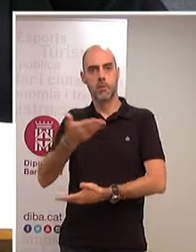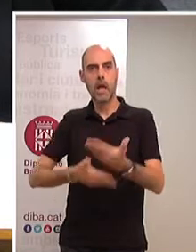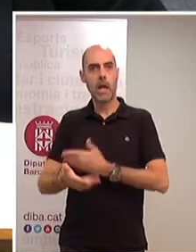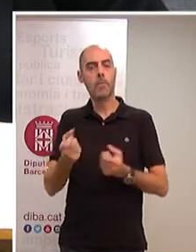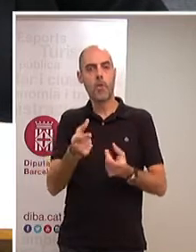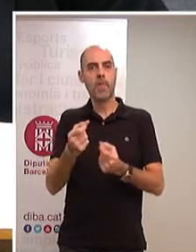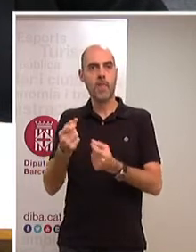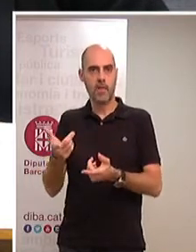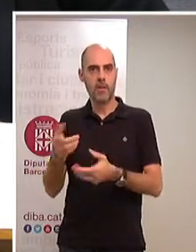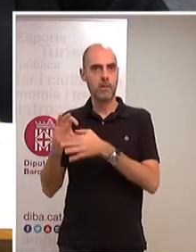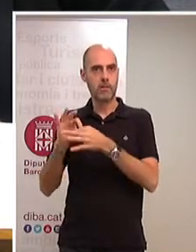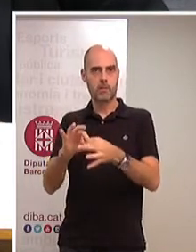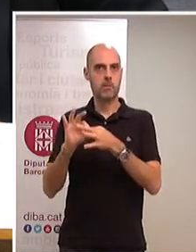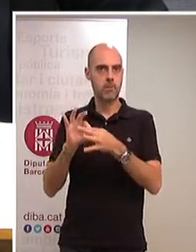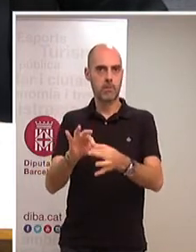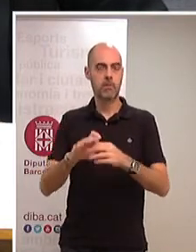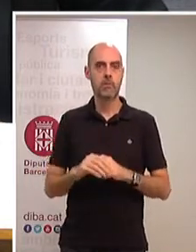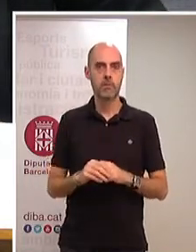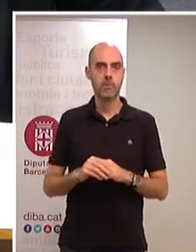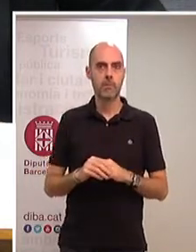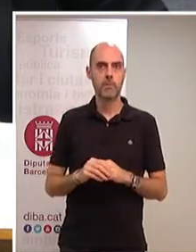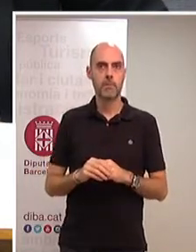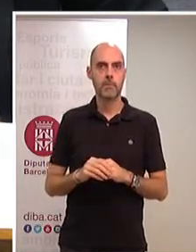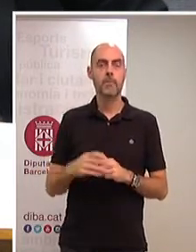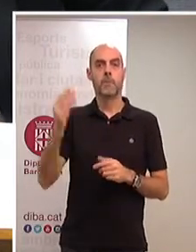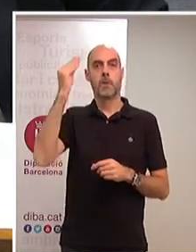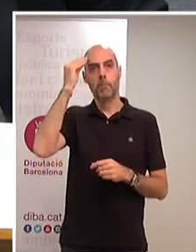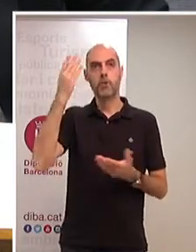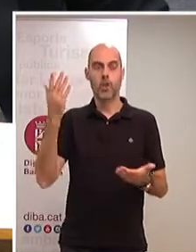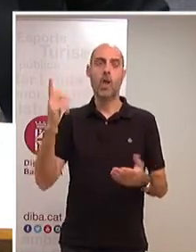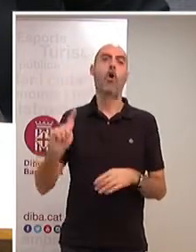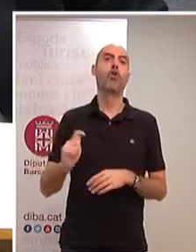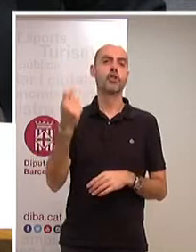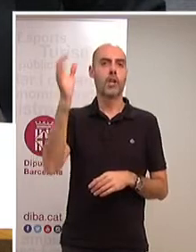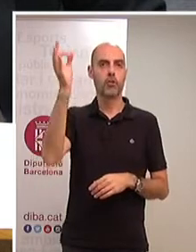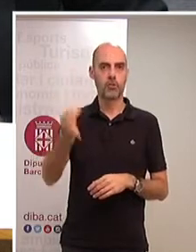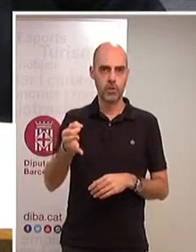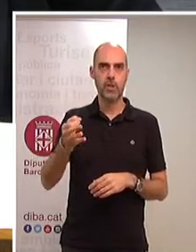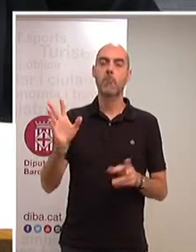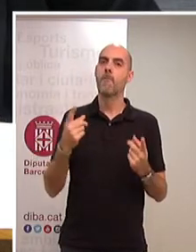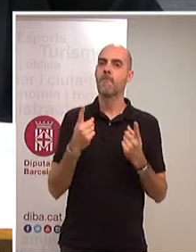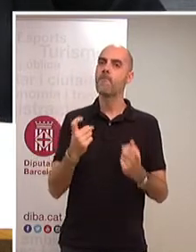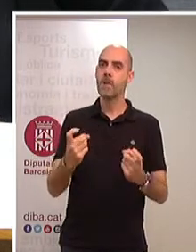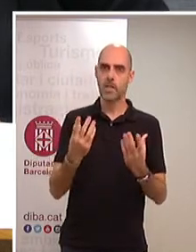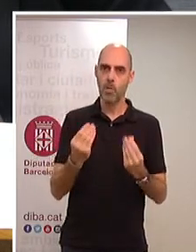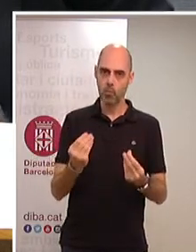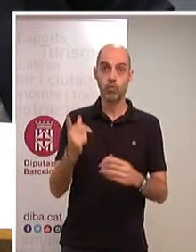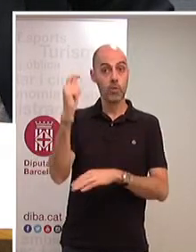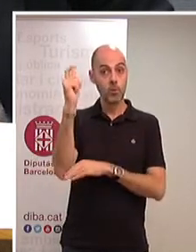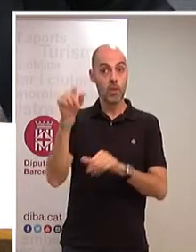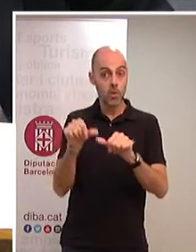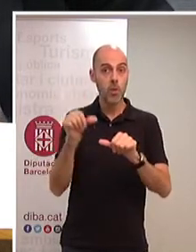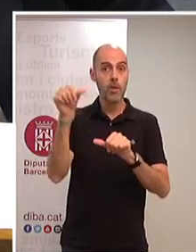tributs i els seus recursos. En part, creiem que ho hem aconseguit, però crec que encara li queda a la diputació un camí